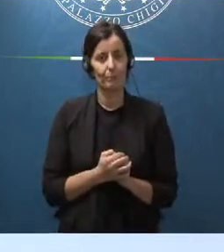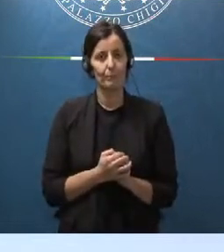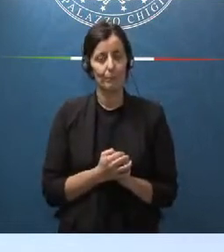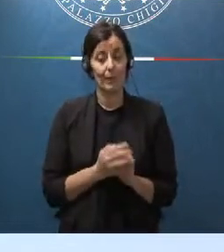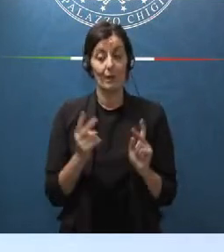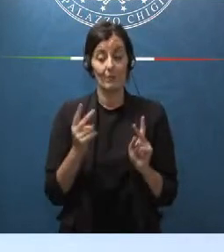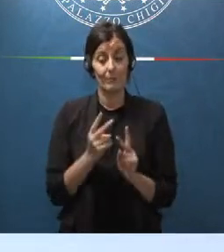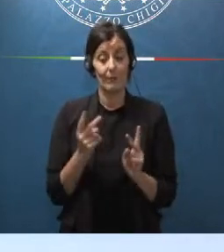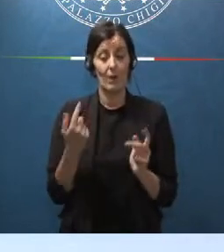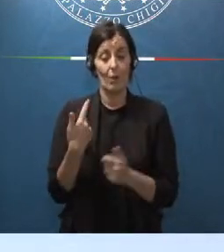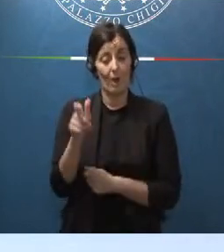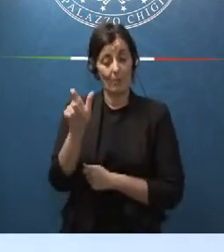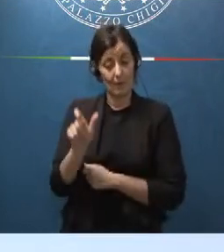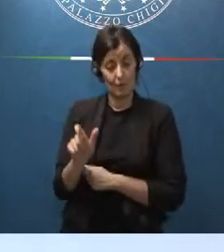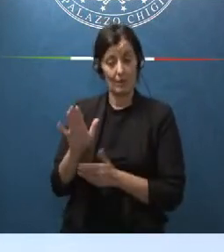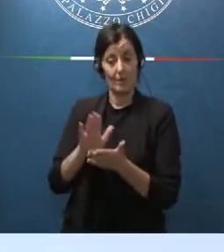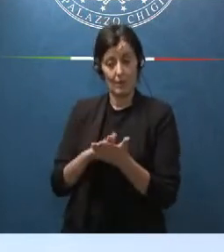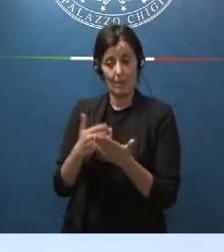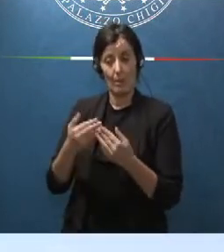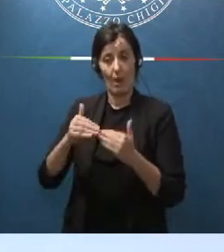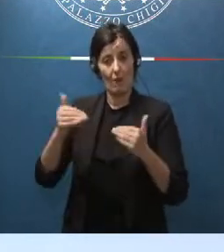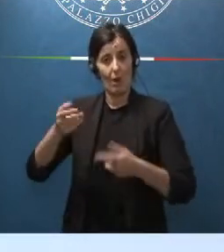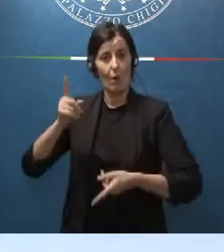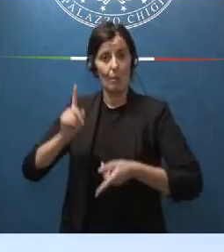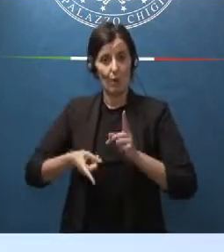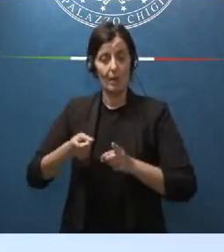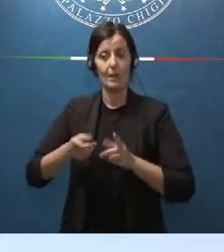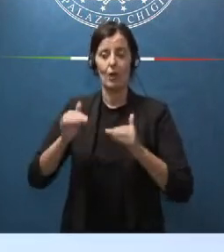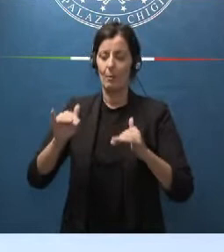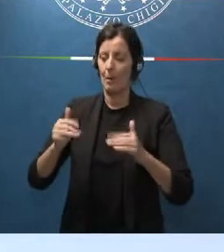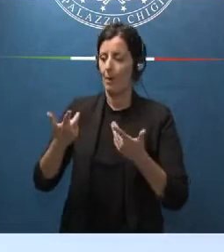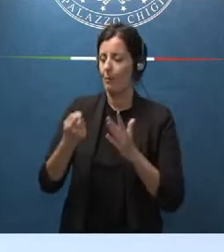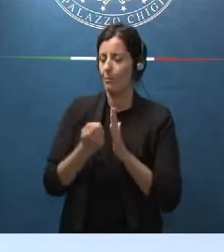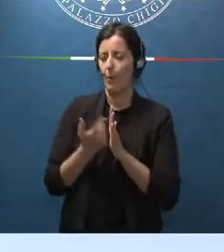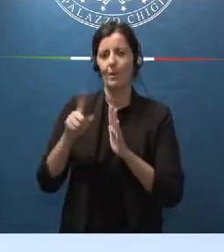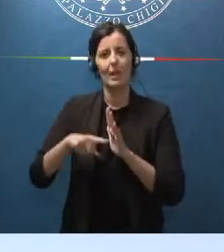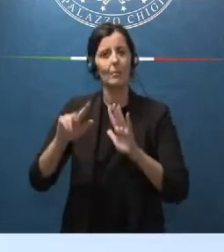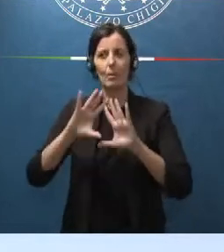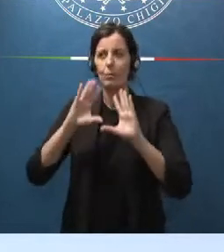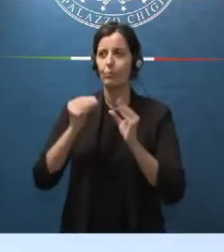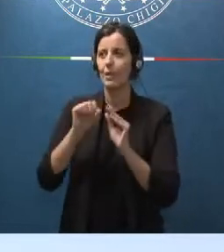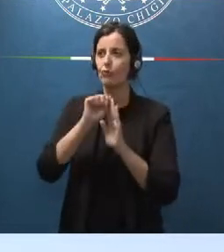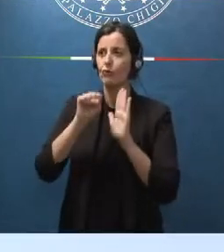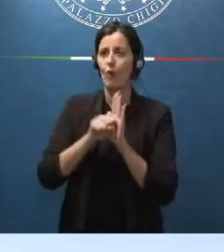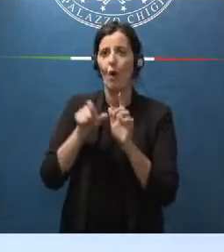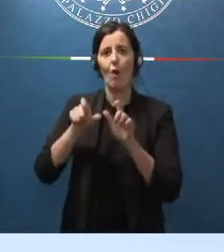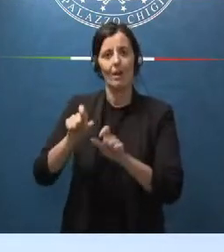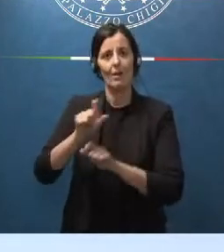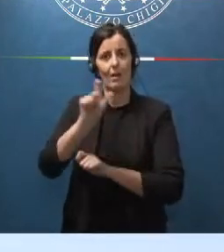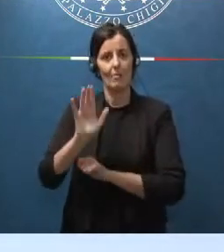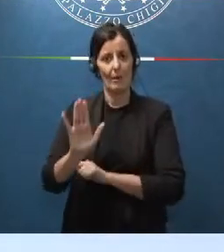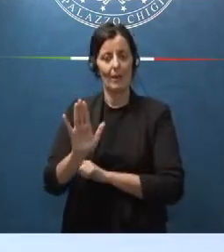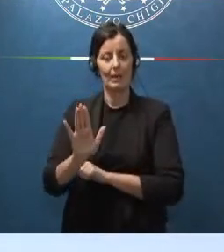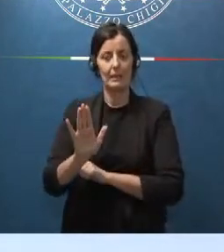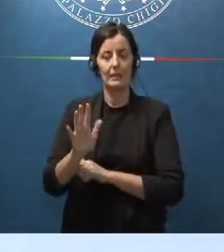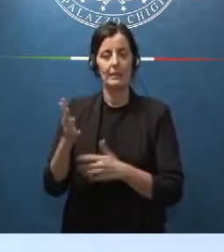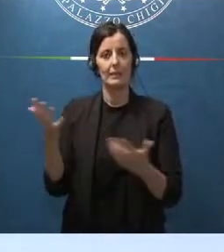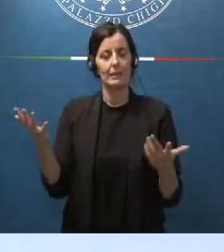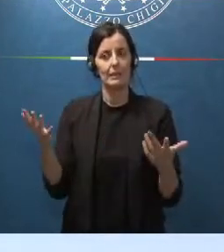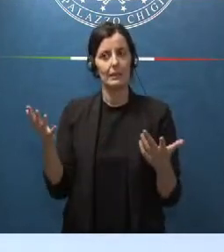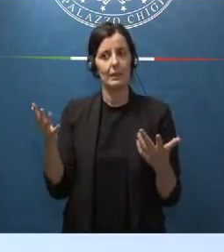persona di grande spessore politico che ha segnato la storia del Paese non abbia potuto assistere al